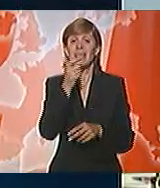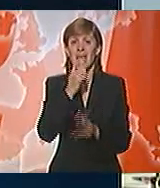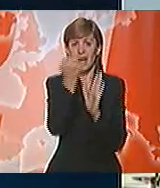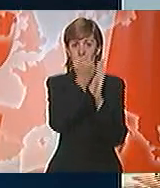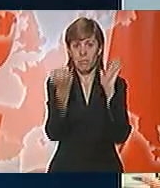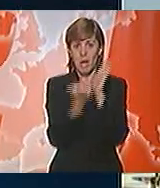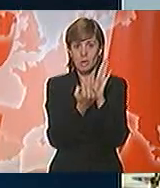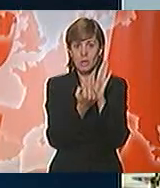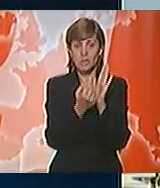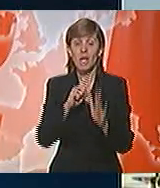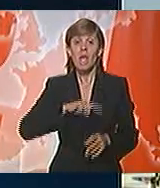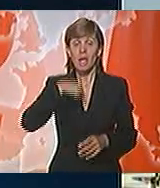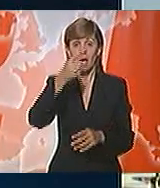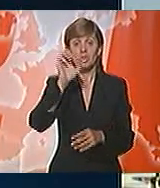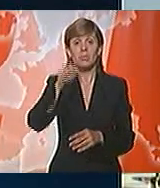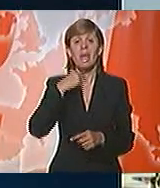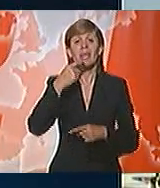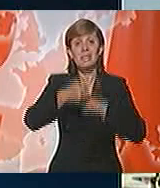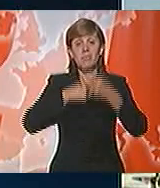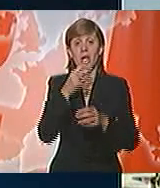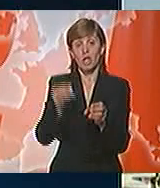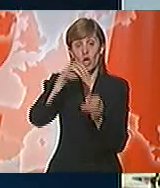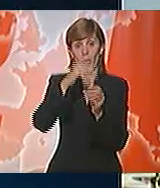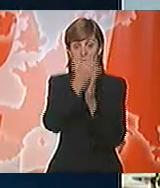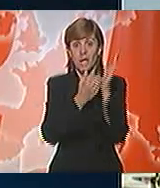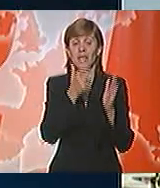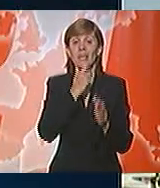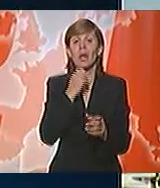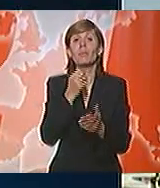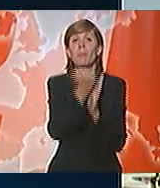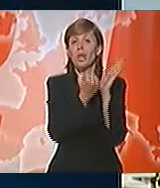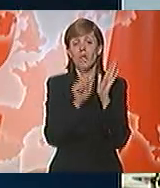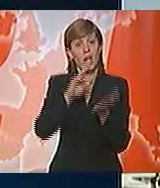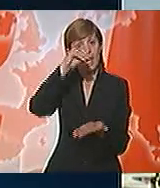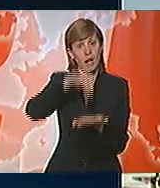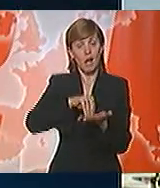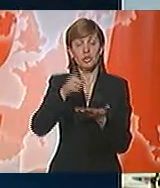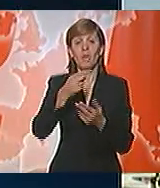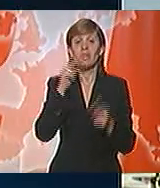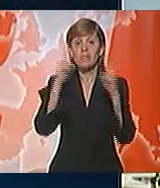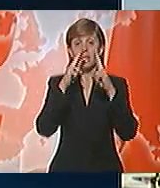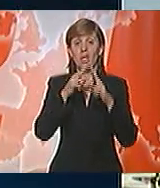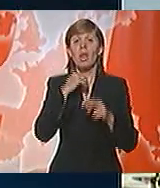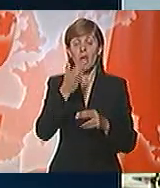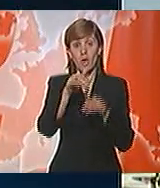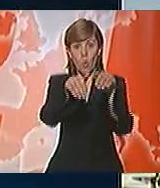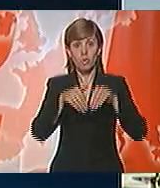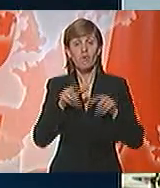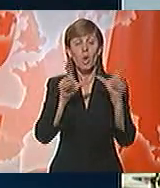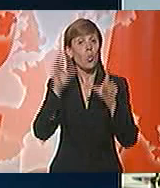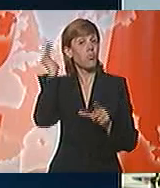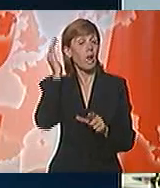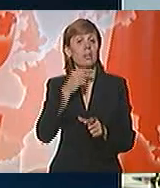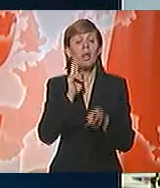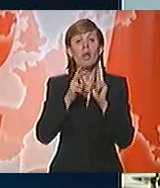pasuše kažem da se izmene i da opune zakon o starim pasušima ne nalaze na ovoj sednici iako su usvojeni u vladi,